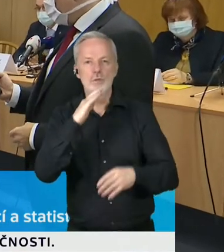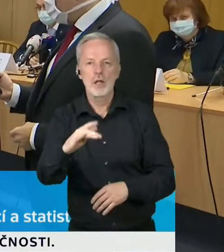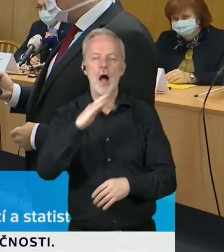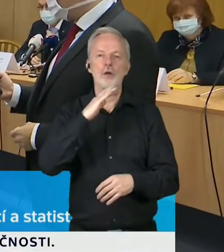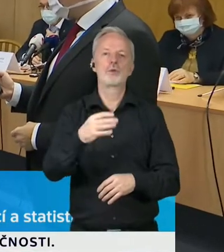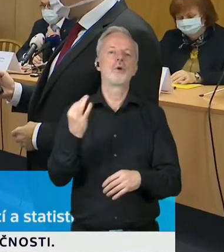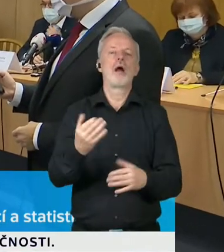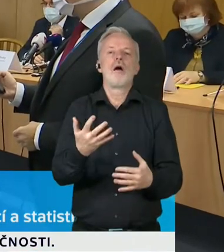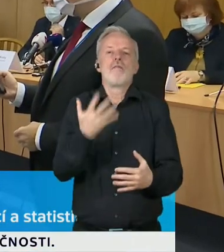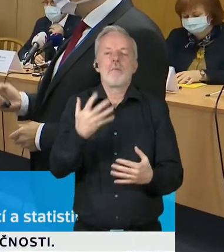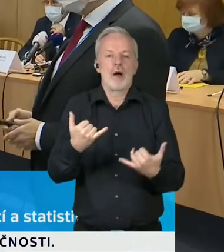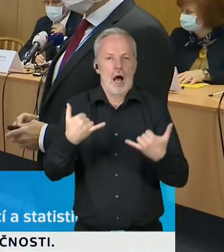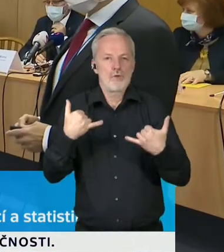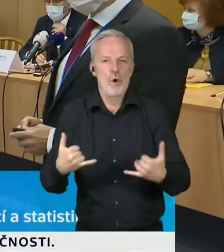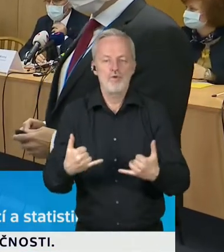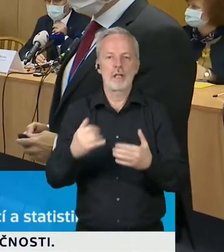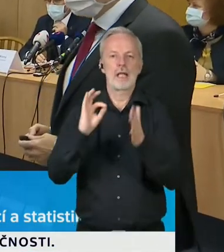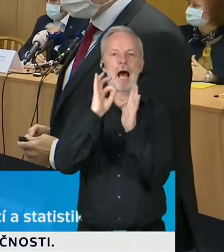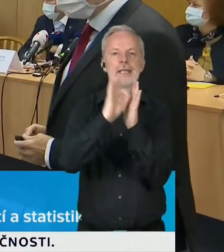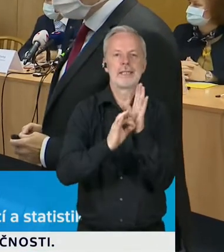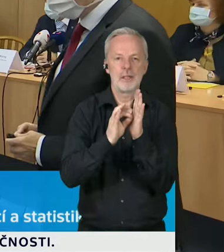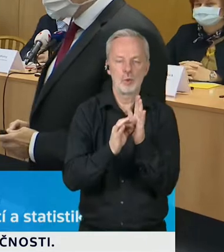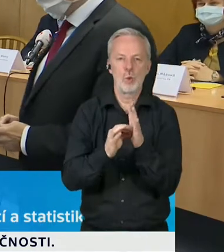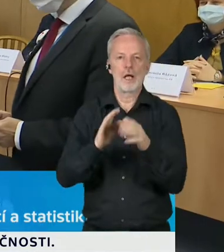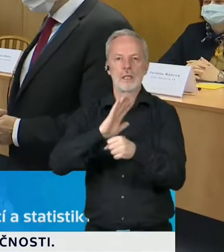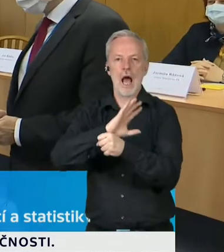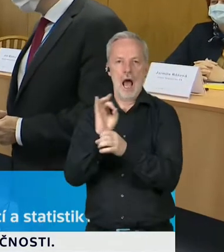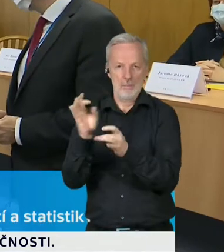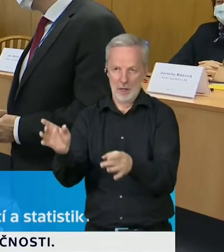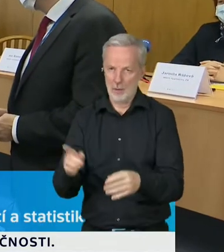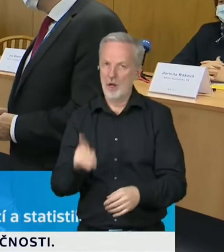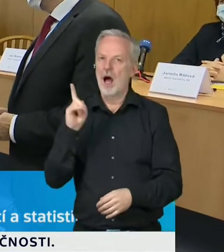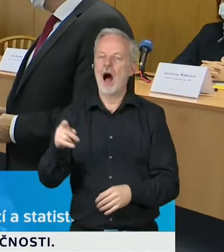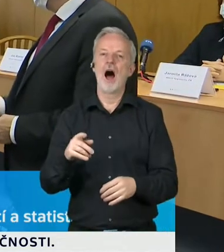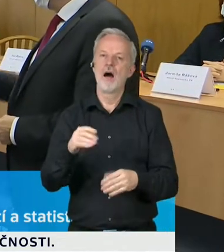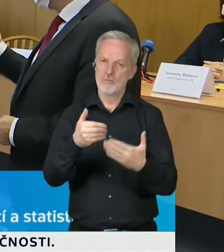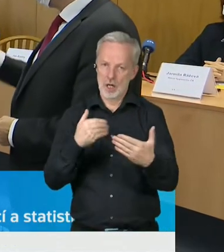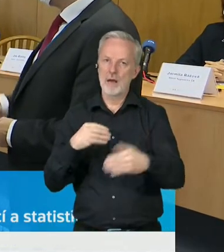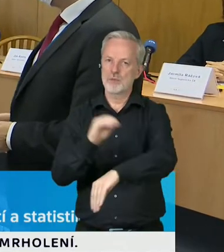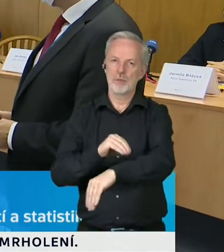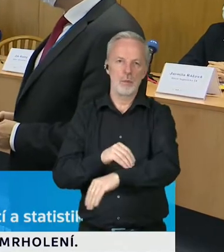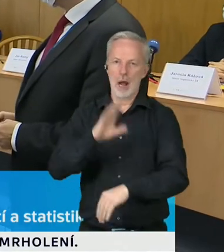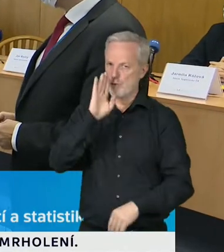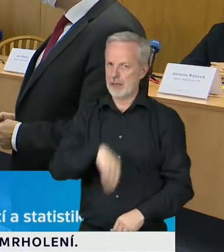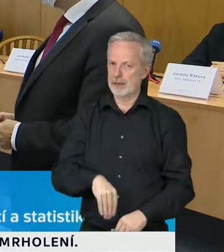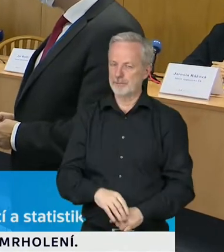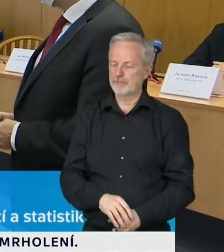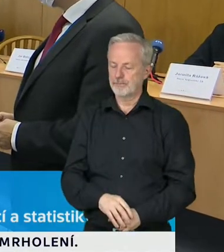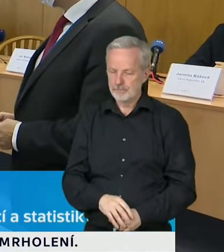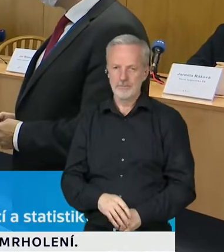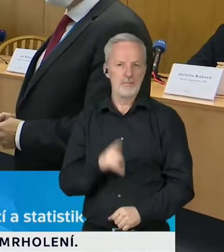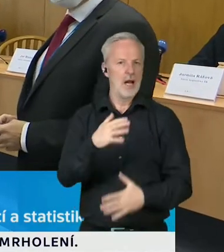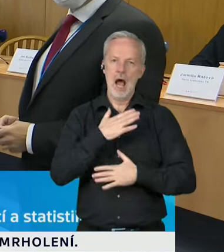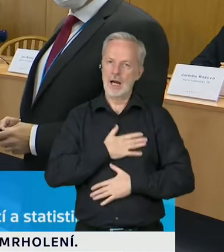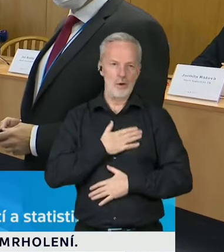kde řada čísel nových asi nikoho příliš nepotěší. Je objektivným faktem, že nejenom, že se to